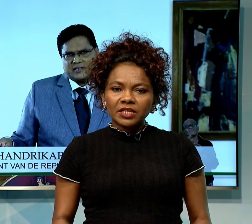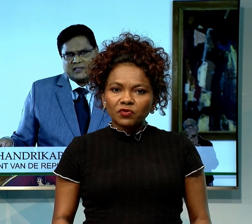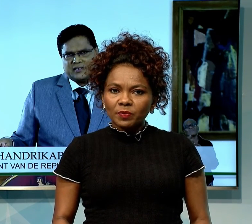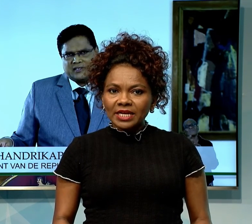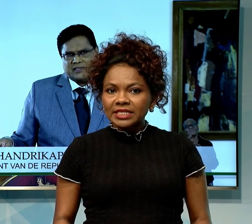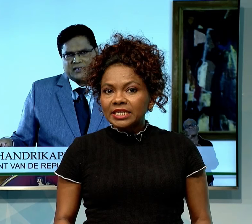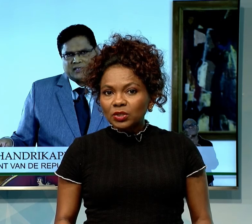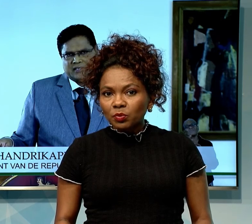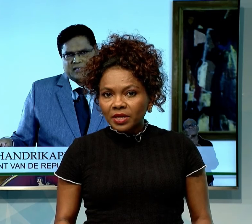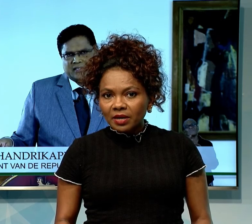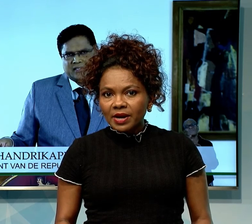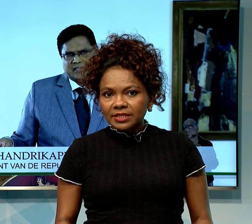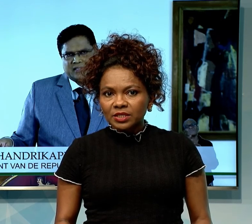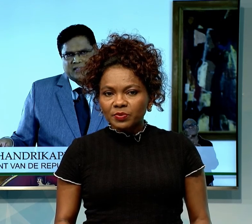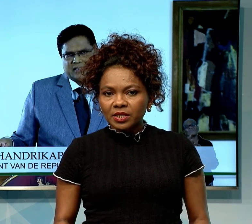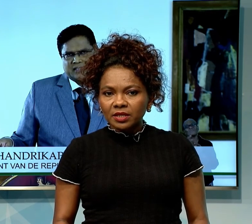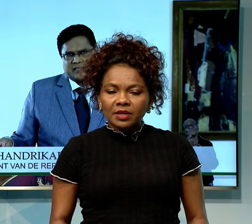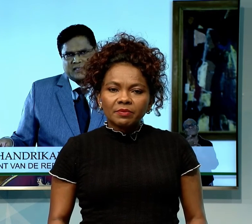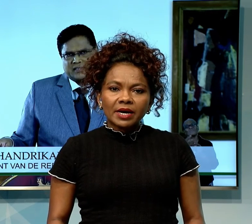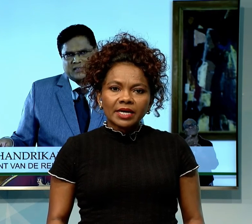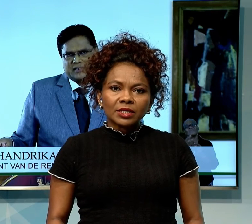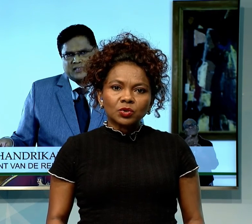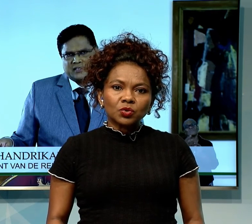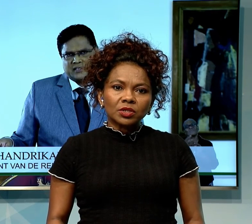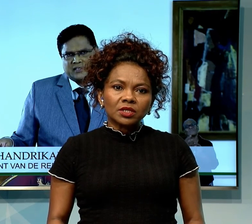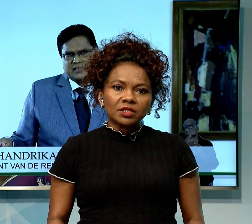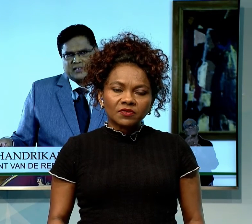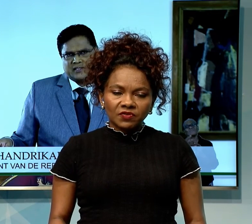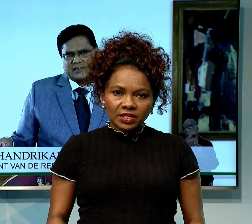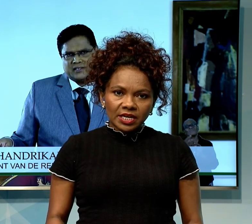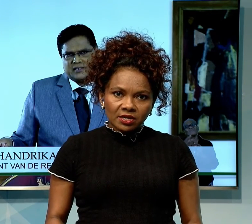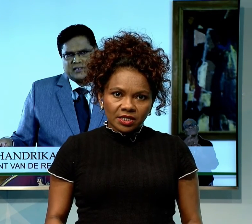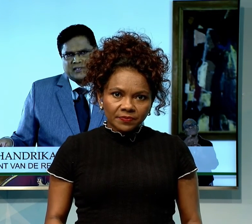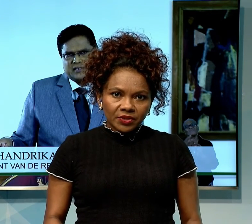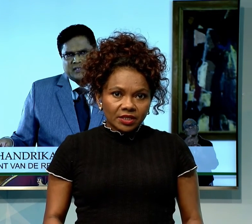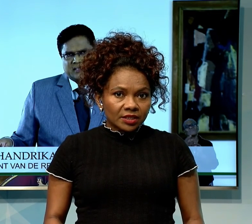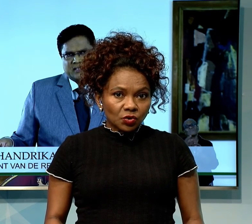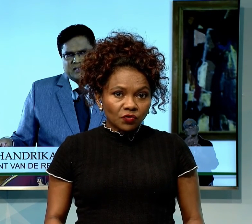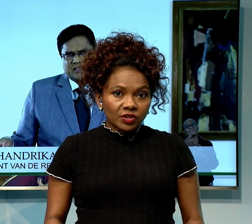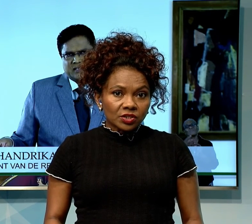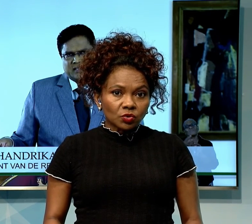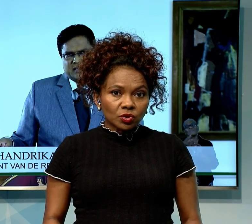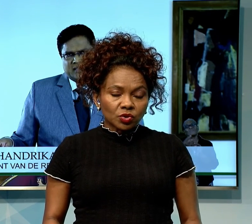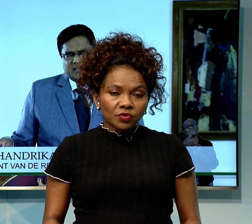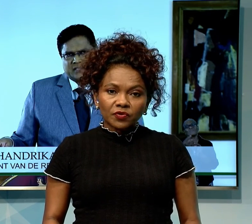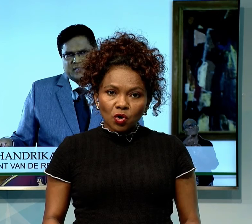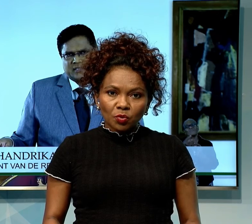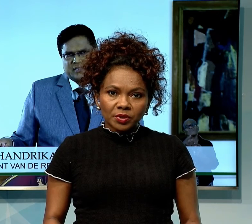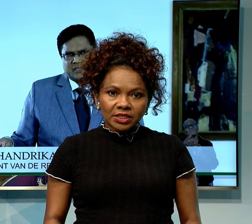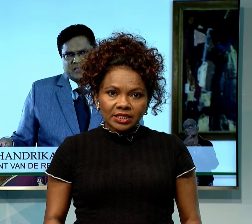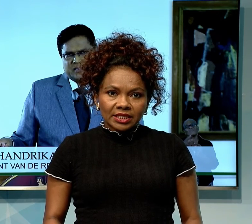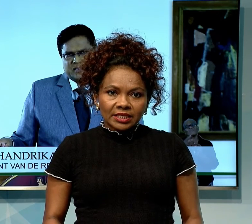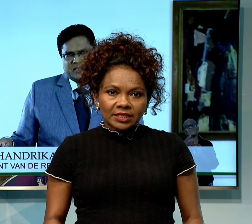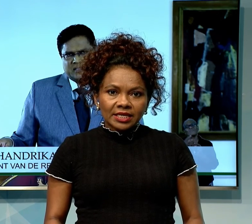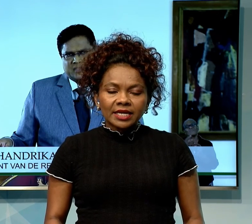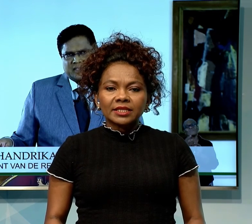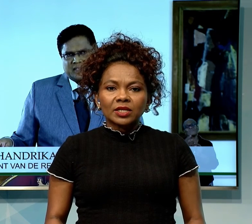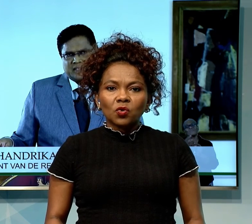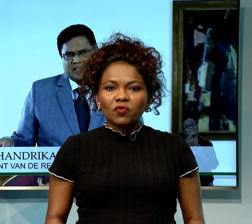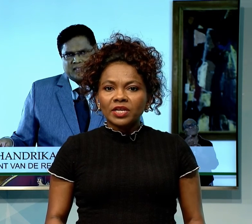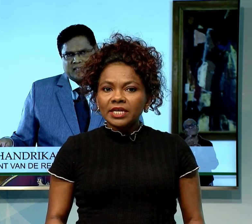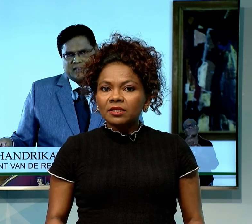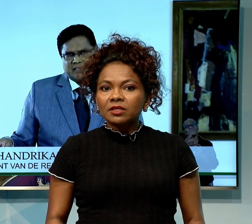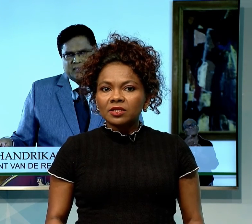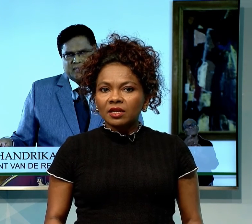kwam de informatie niet op dagbasis binnen, maar duurde het veel langer. Dit euvel is ondertussen verholpen. Het